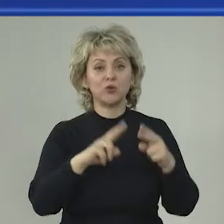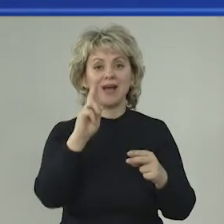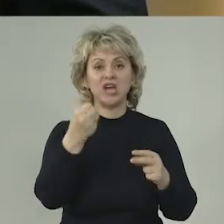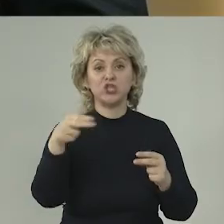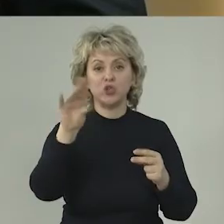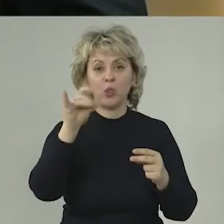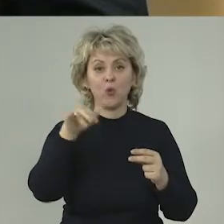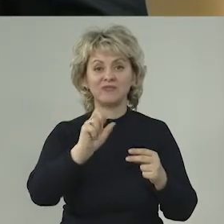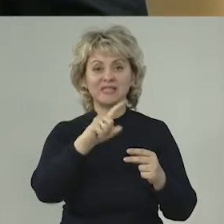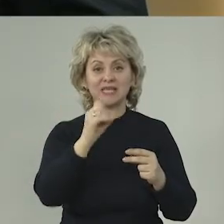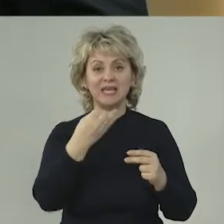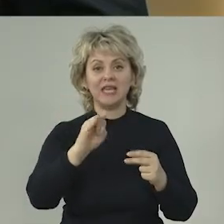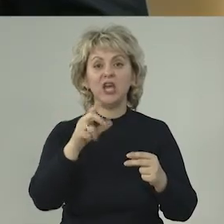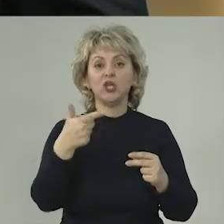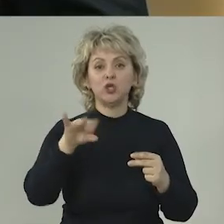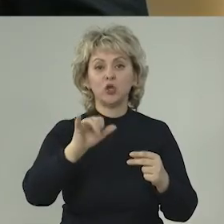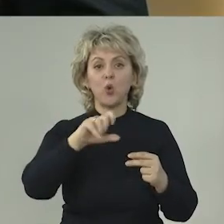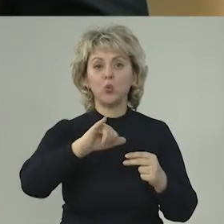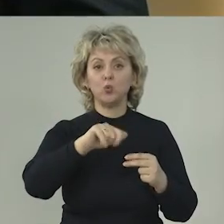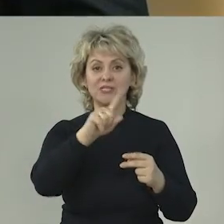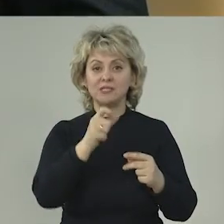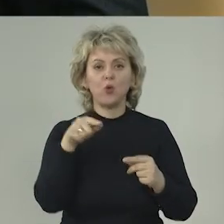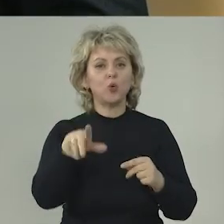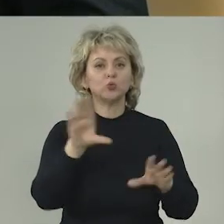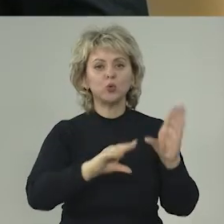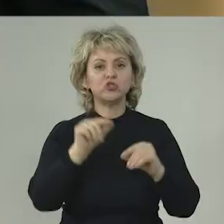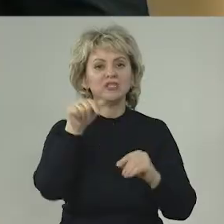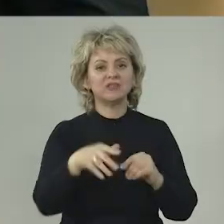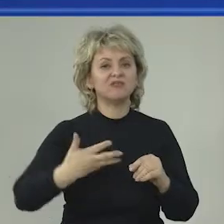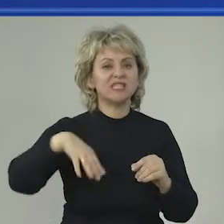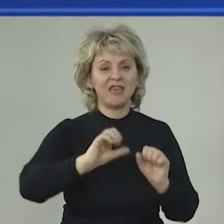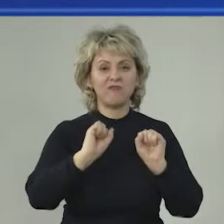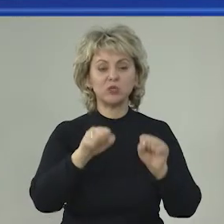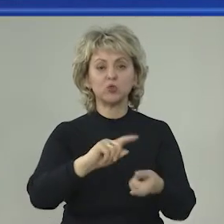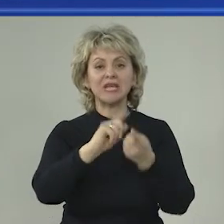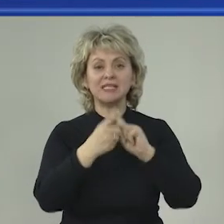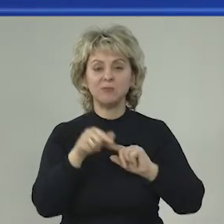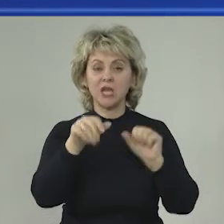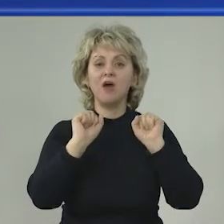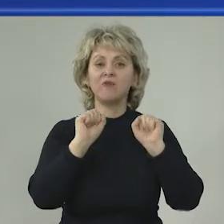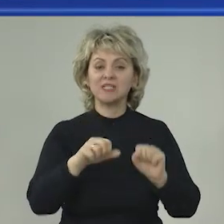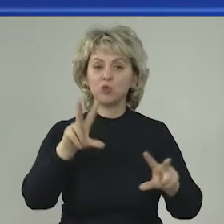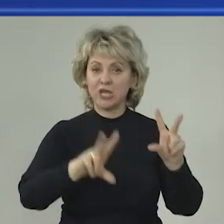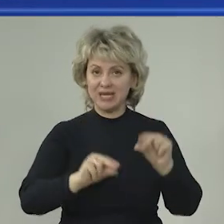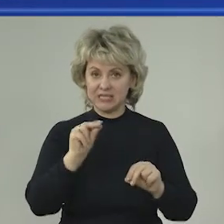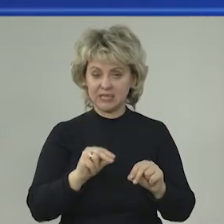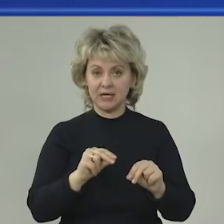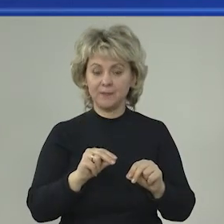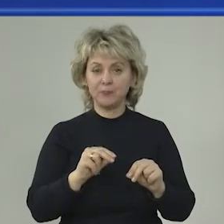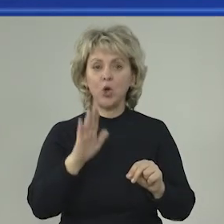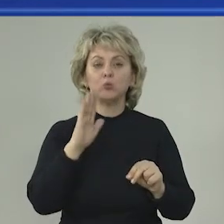Кочетовский гидроузел. Но в данном случае он учитывает все возможные изменения и возможные риски.